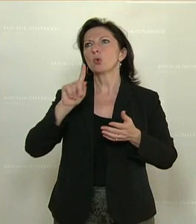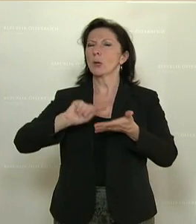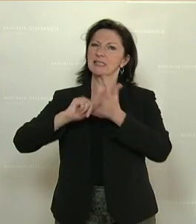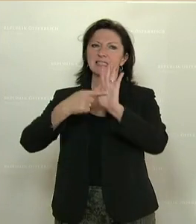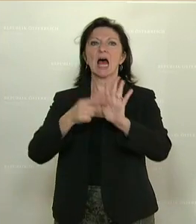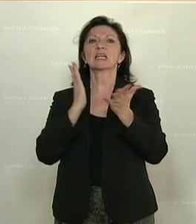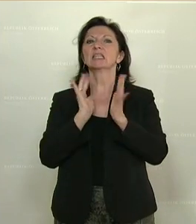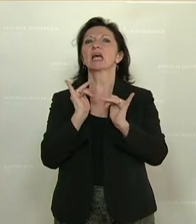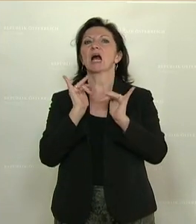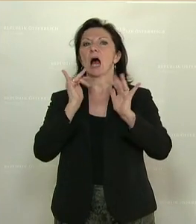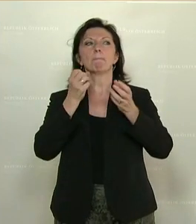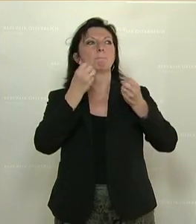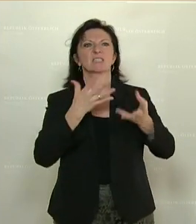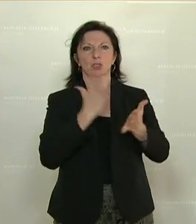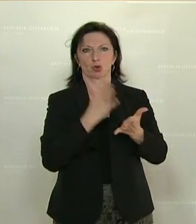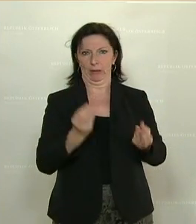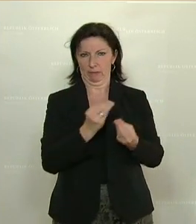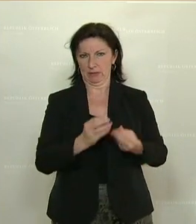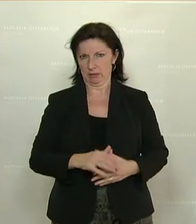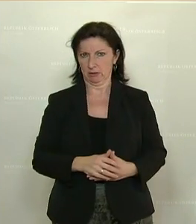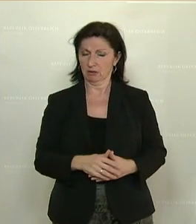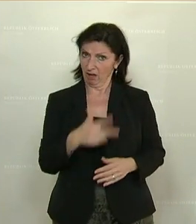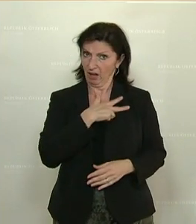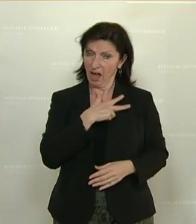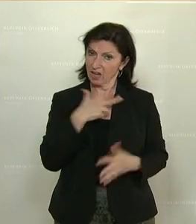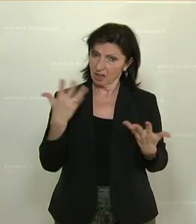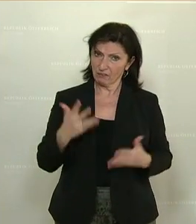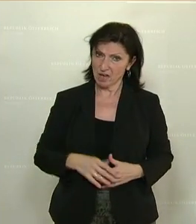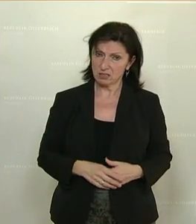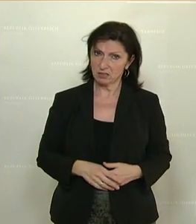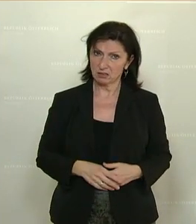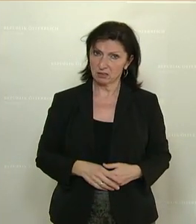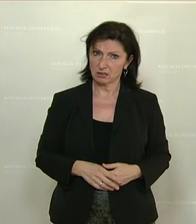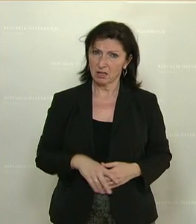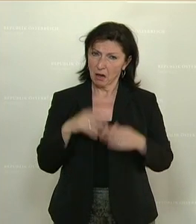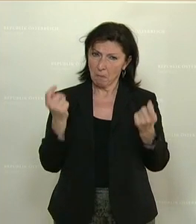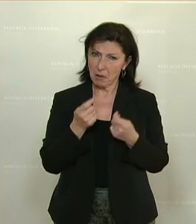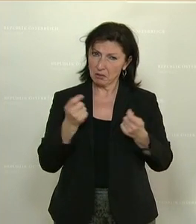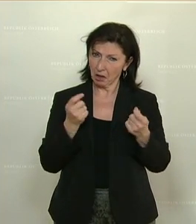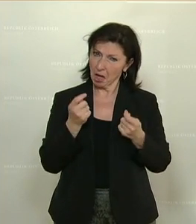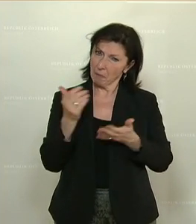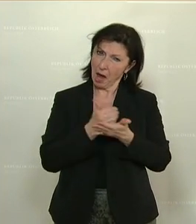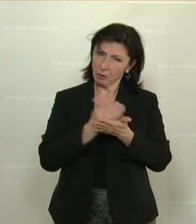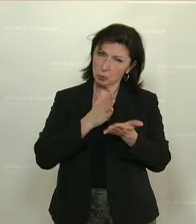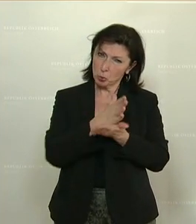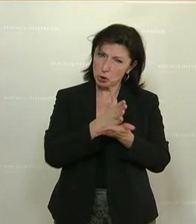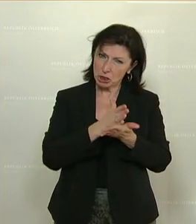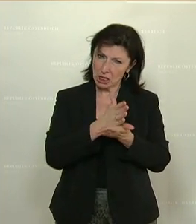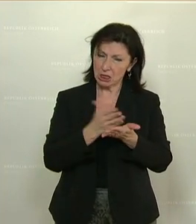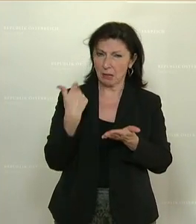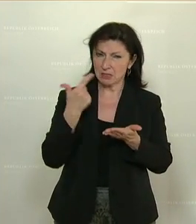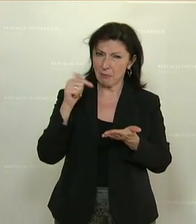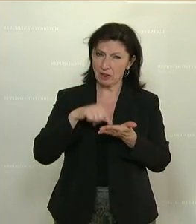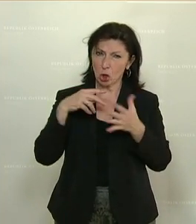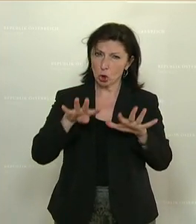Die Realität. Das durchschnittliche Einkommen der Betriebe lag 2019 unter